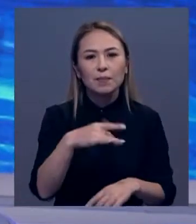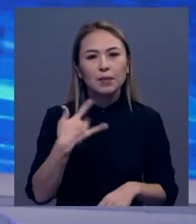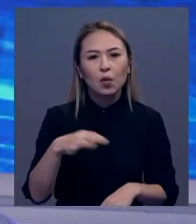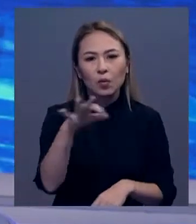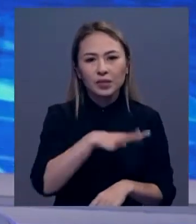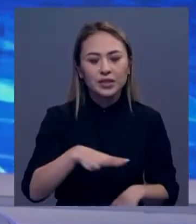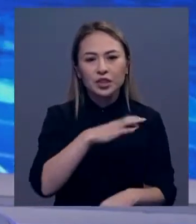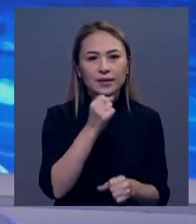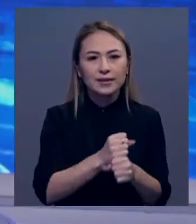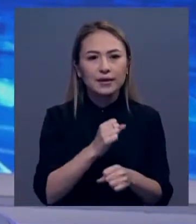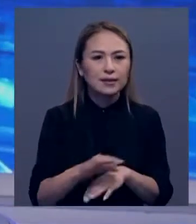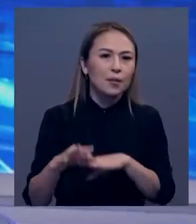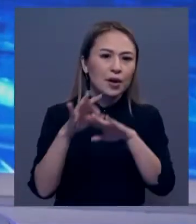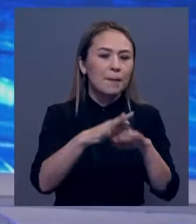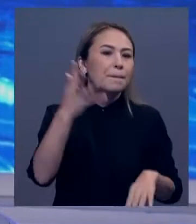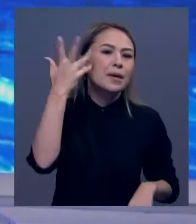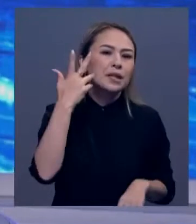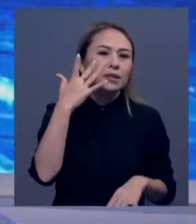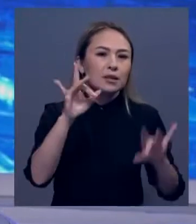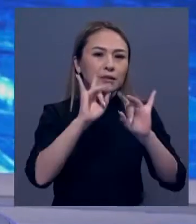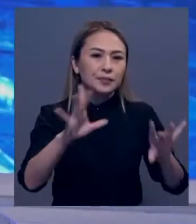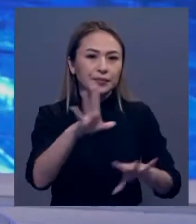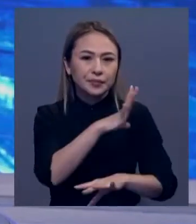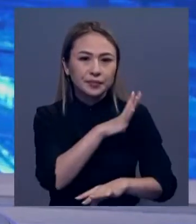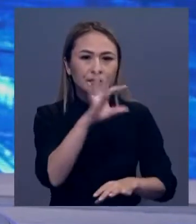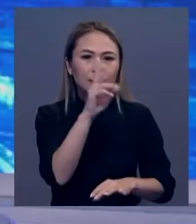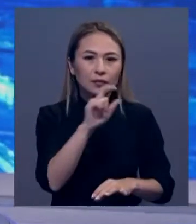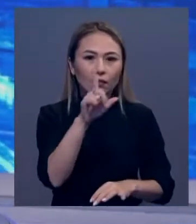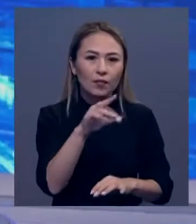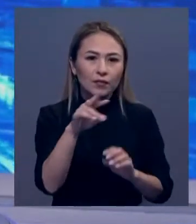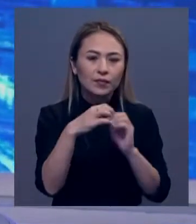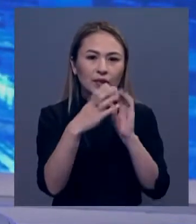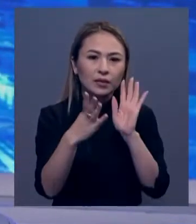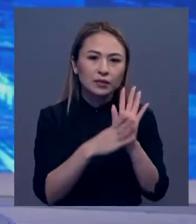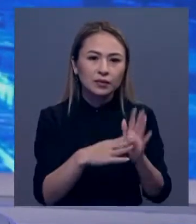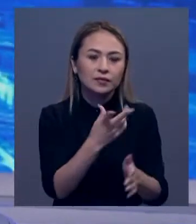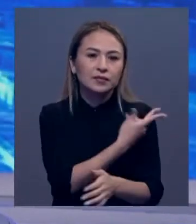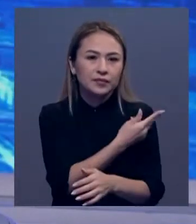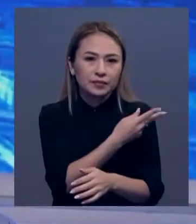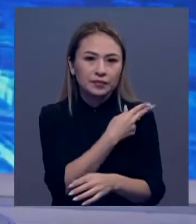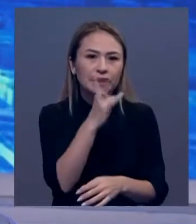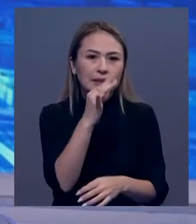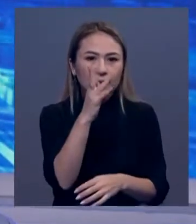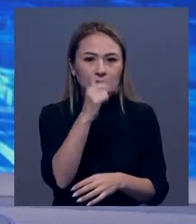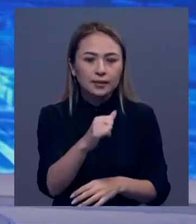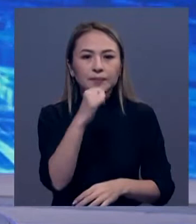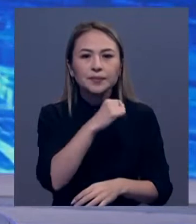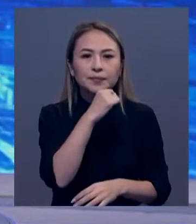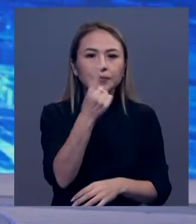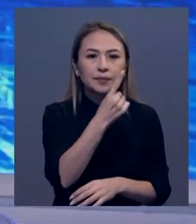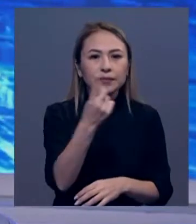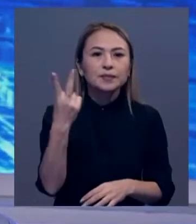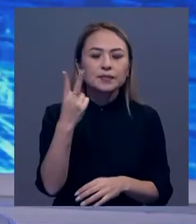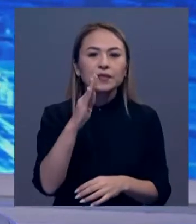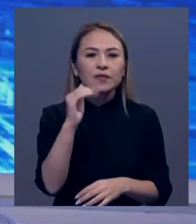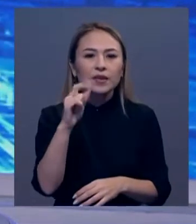Жамбол облысына жасаған сапары барысында айтылды. Осы өңірде шығарлатын қазковид ин вакцинасы клиникалық сынаудың бірінші және